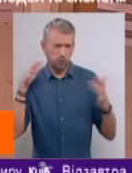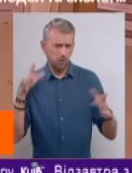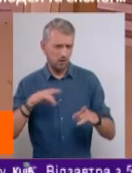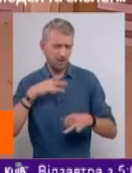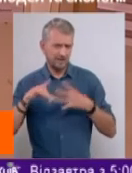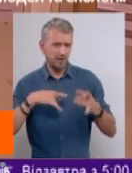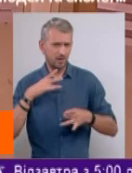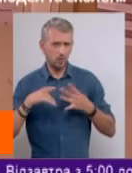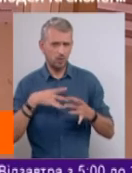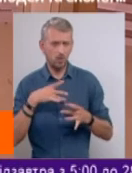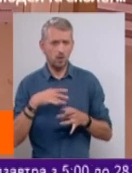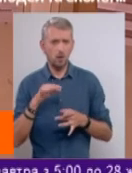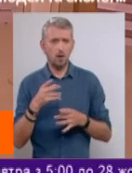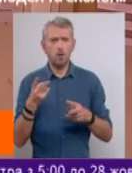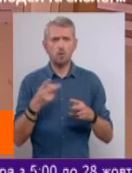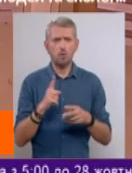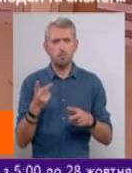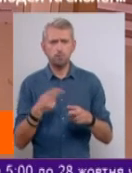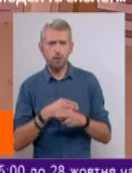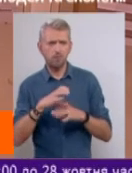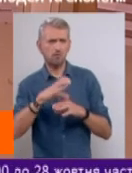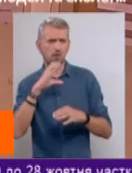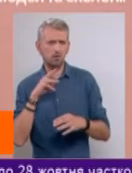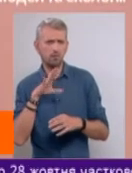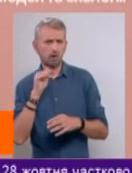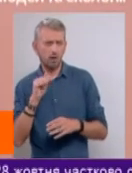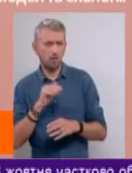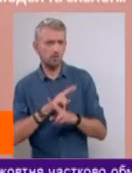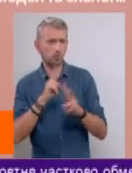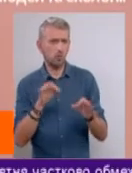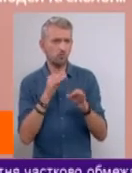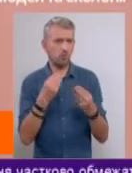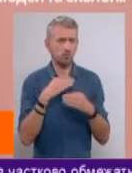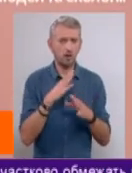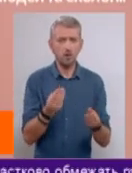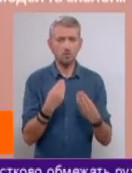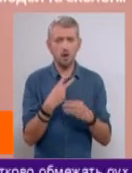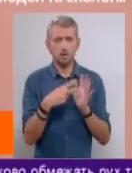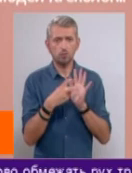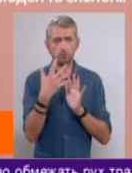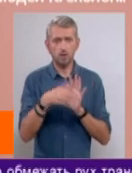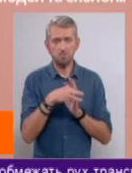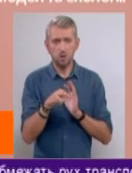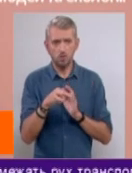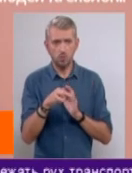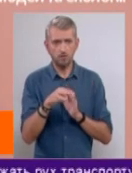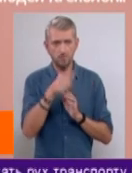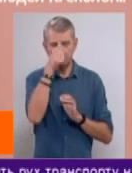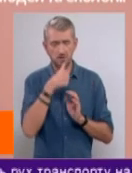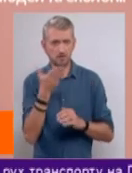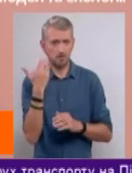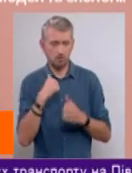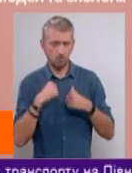Без транша МВФ, ми все, нам ніхто нічого не дали. 750 мільйонів місяць назад абсолютно